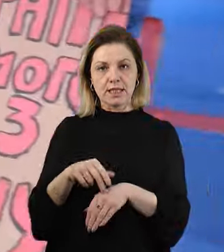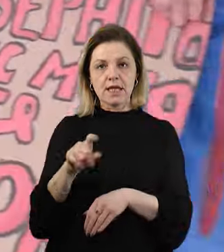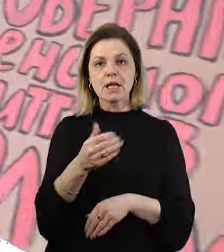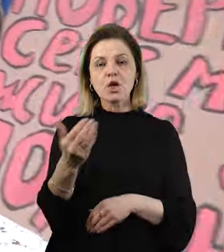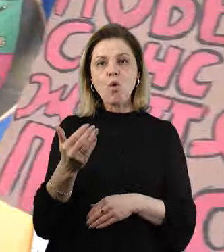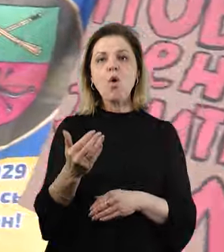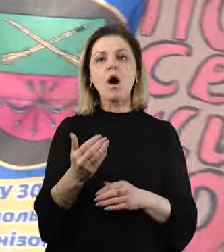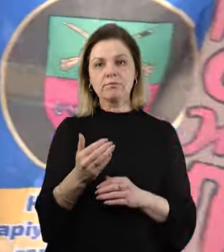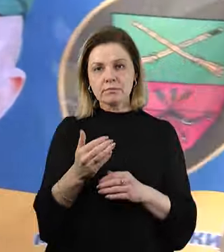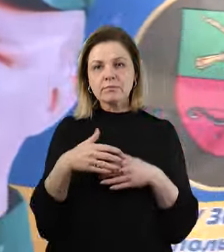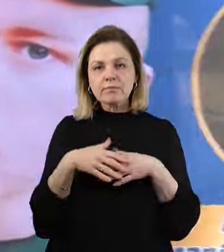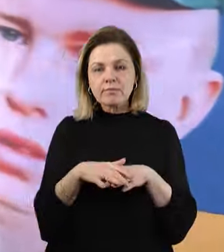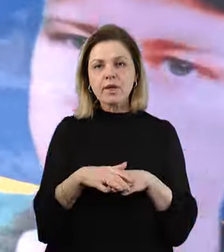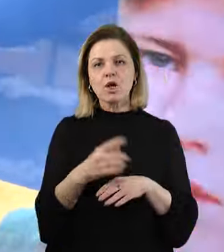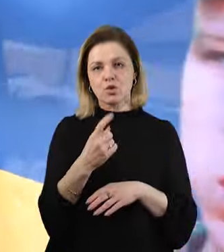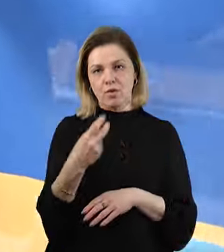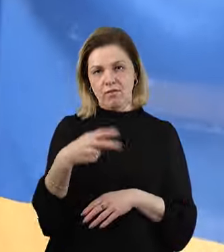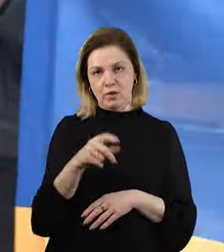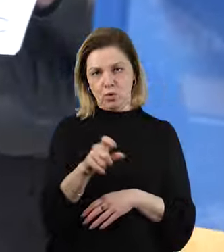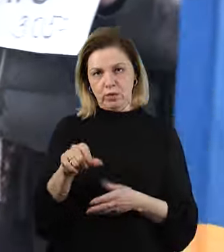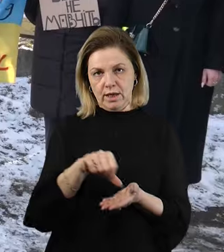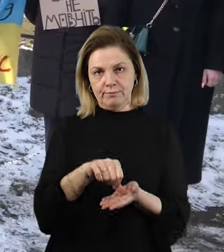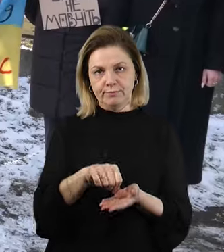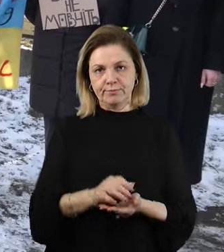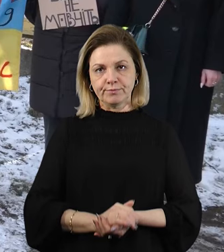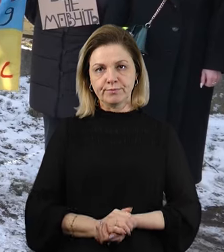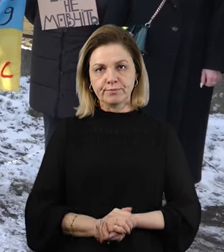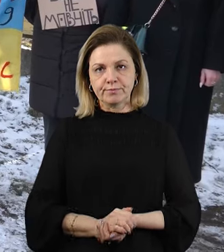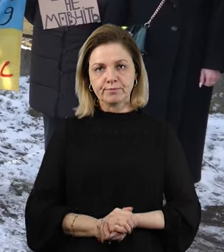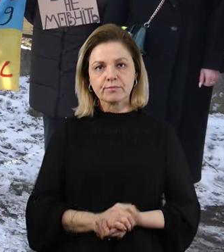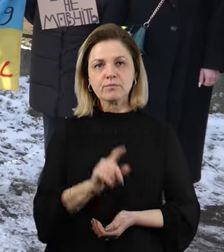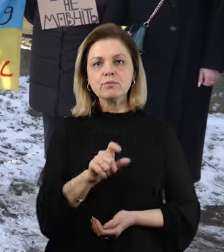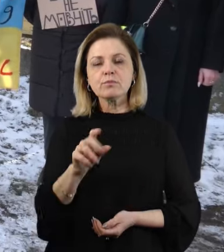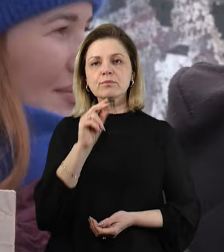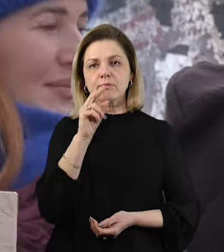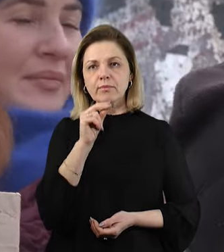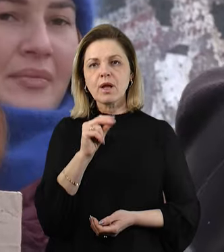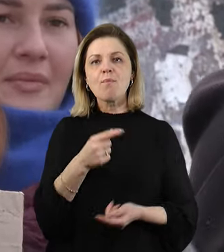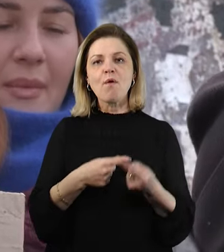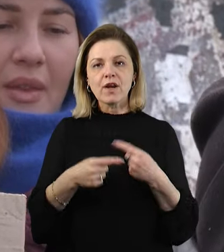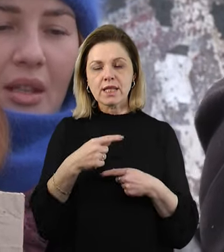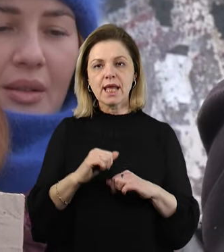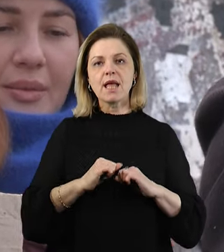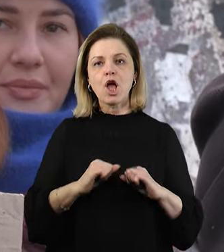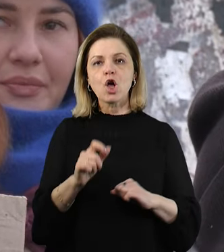на мирну акцію прийшли 120 людей. Поверніть героїм додому!